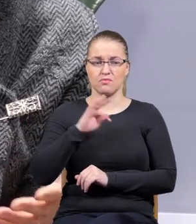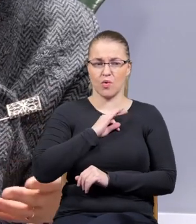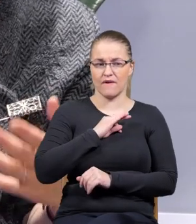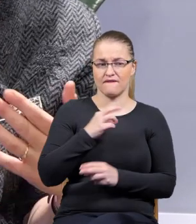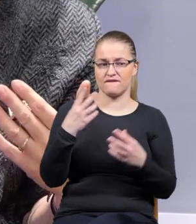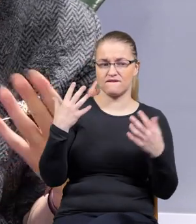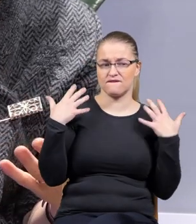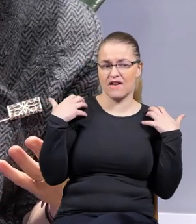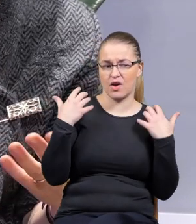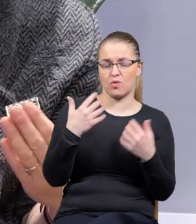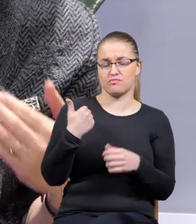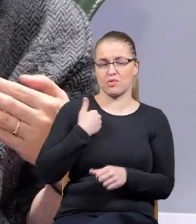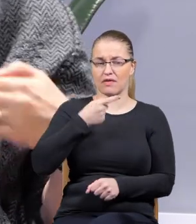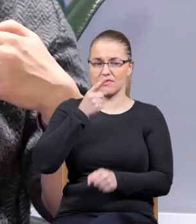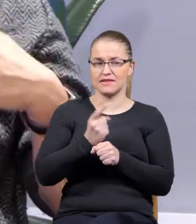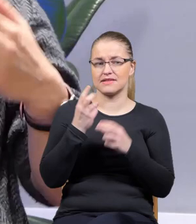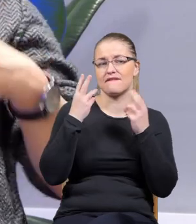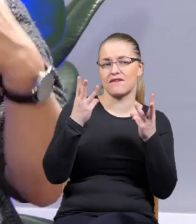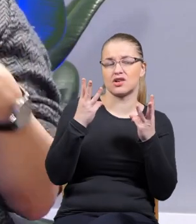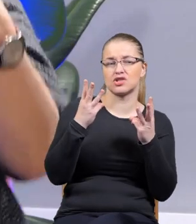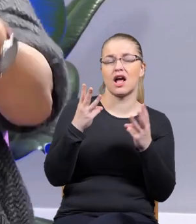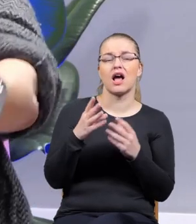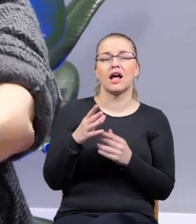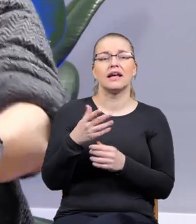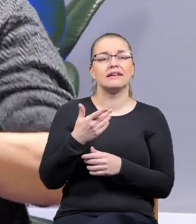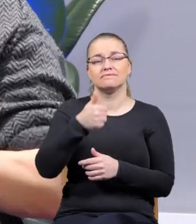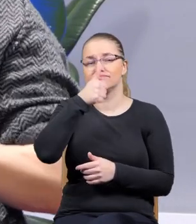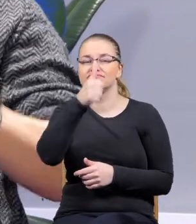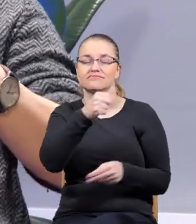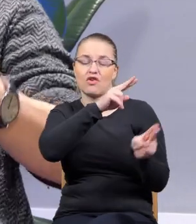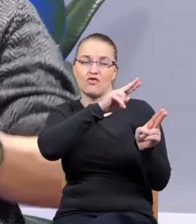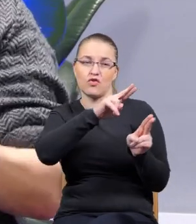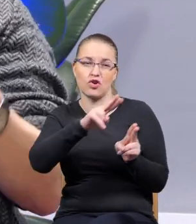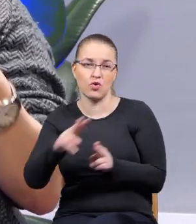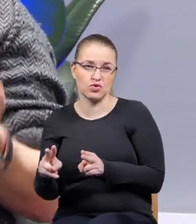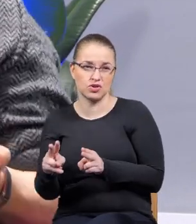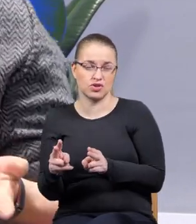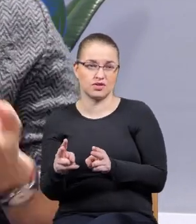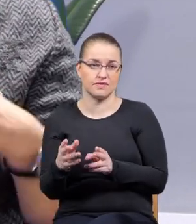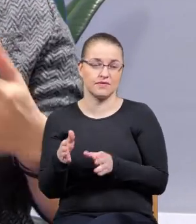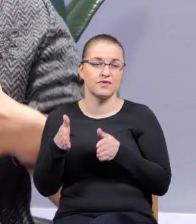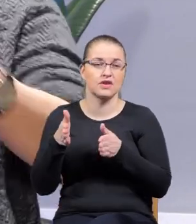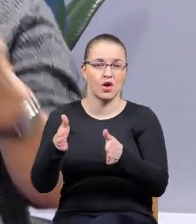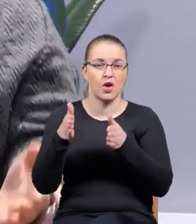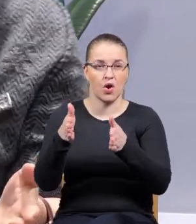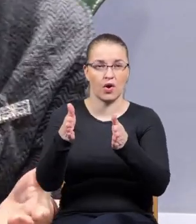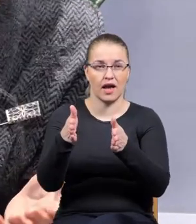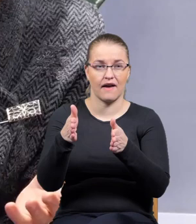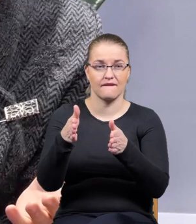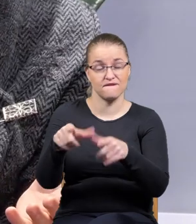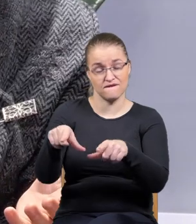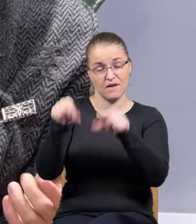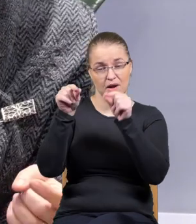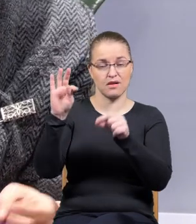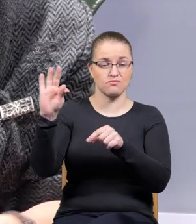bardzo ważna i życiowa i że ona już jakby nigdy nie pozwoli mi wrócić w ten tor jakby taki, który obierali moi